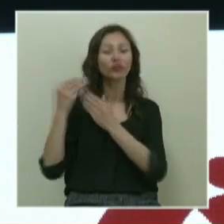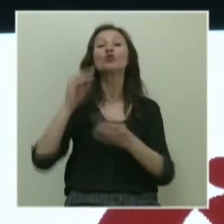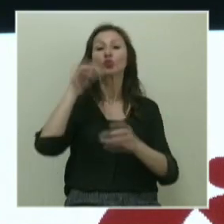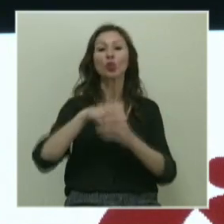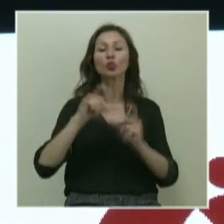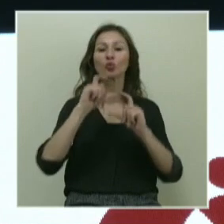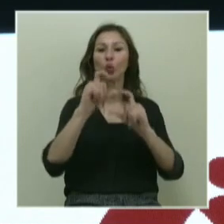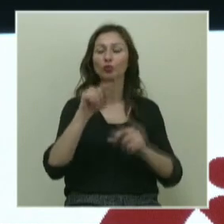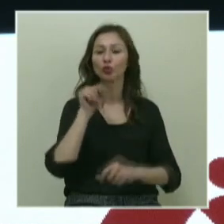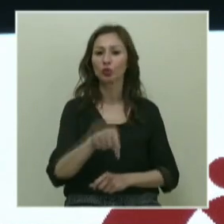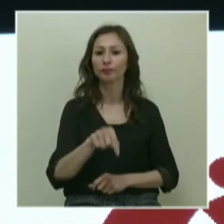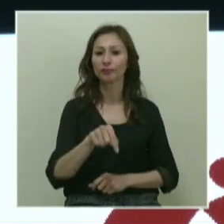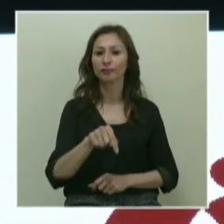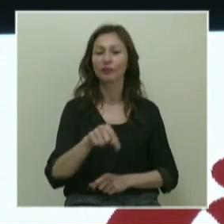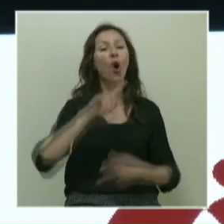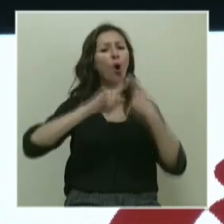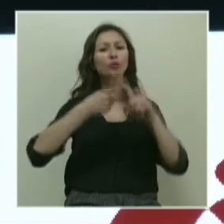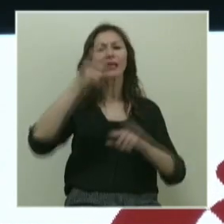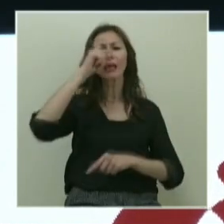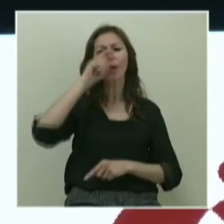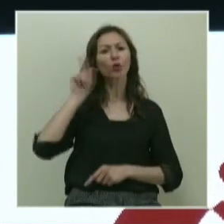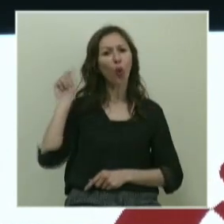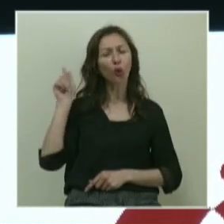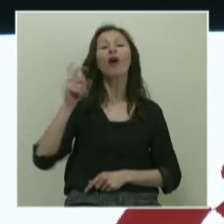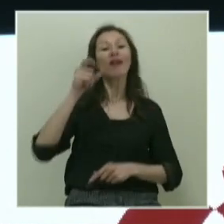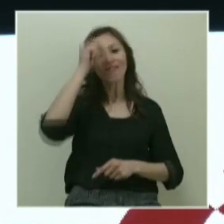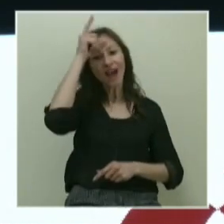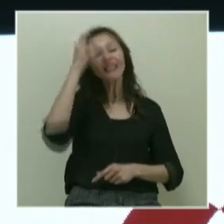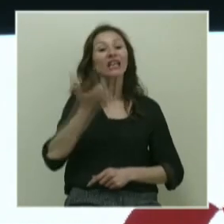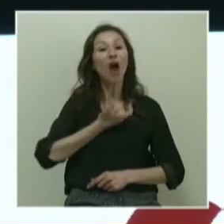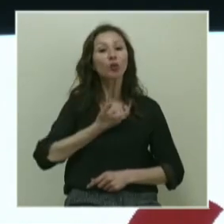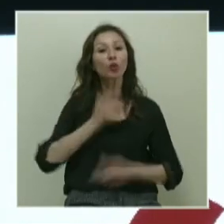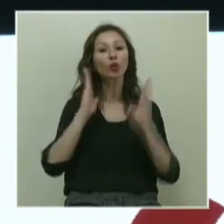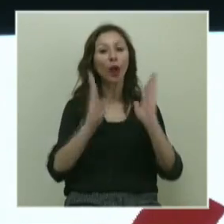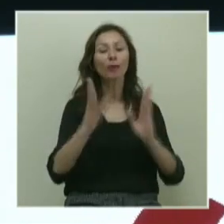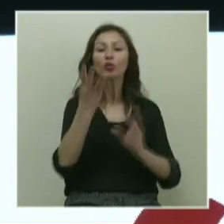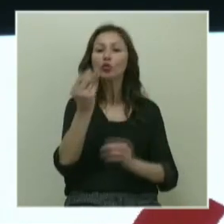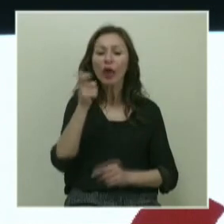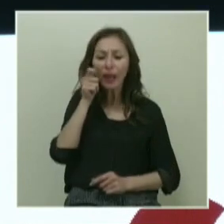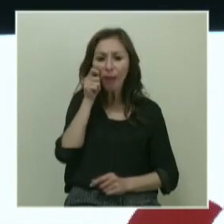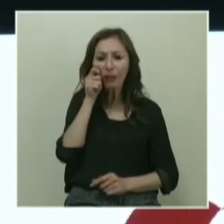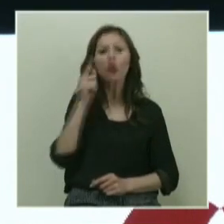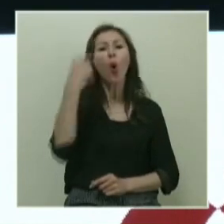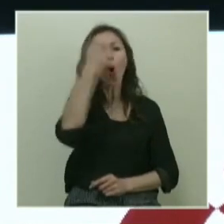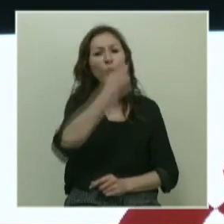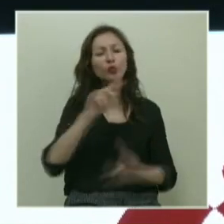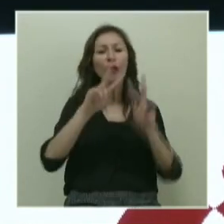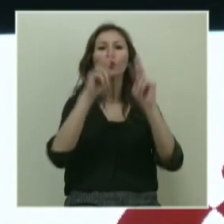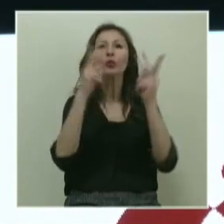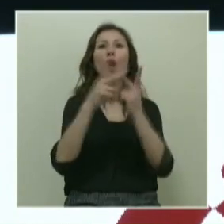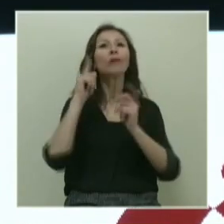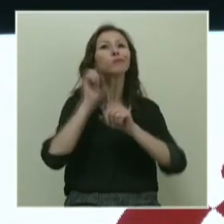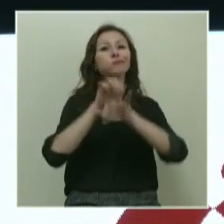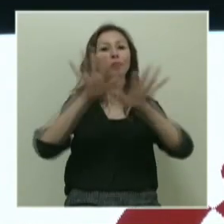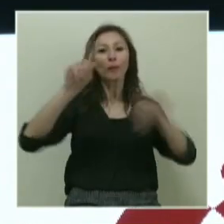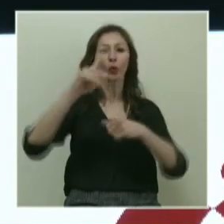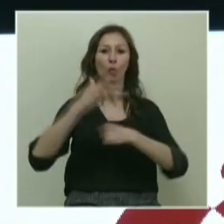son sorum şu. Osmanlı İmparatorluğu, Fatih ve Kanuni döneminde çok imanlıydı. O yüzden dünya çapında bir